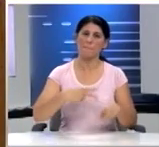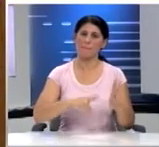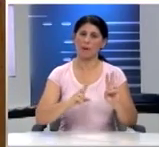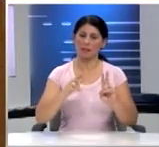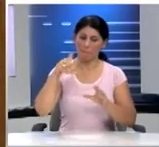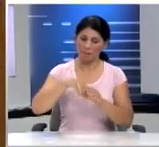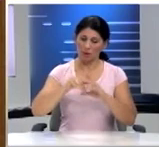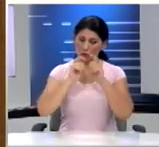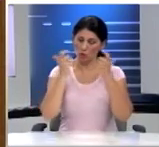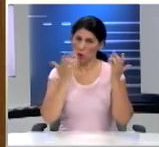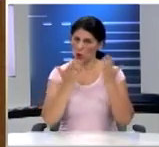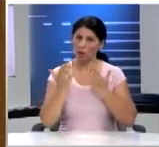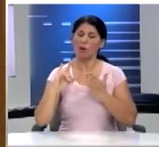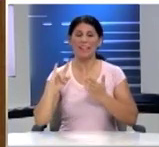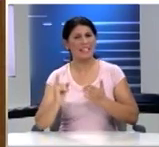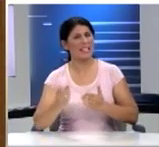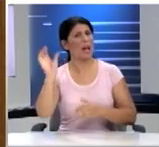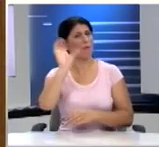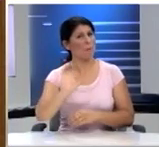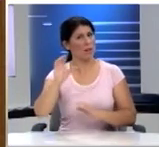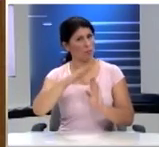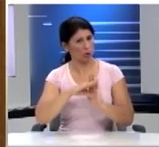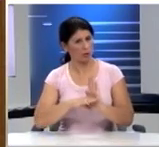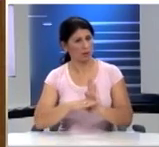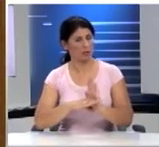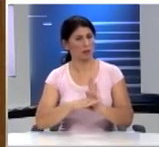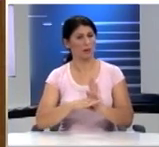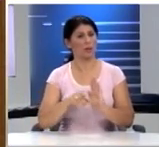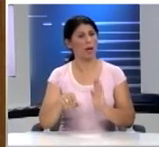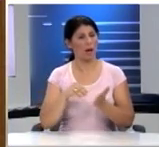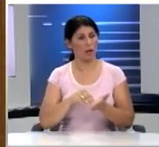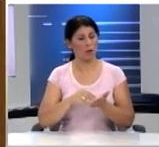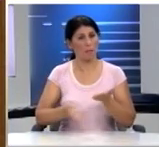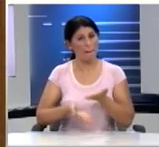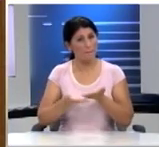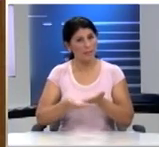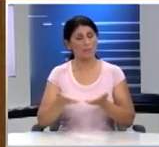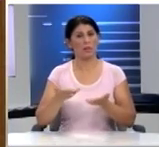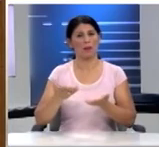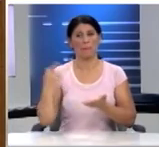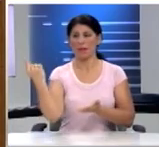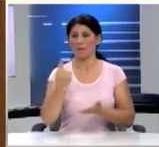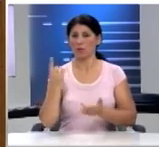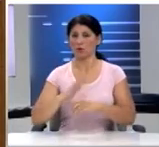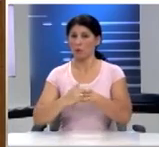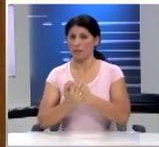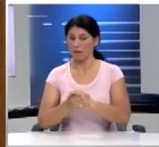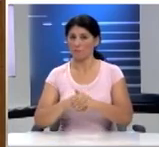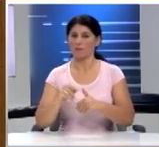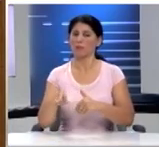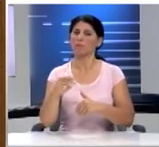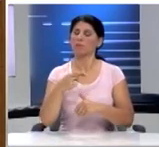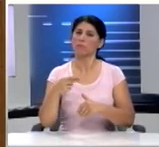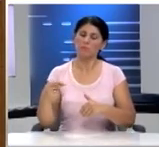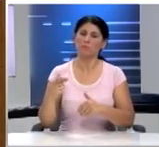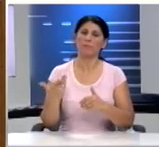ενδοσχολικών ή και ευρωπαϊκών προγραμμάτων, καθώς και επισκέψεων περιβαλλοντικού ενδιαφέροντος όσο μέσα από το